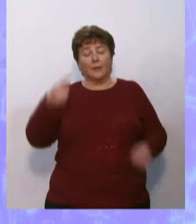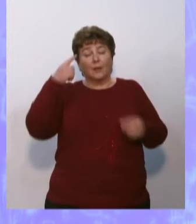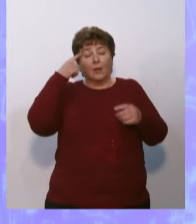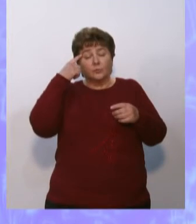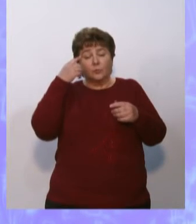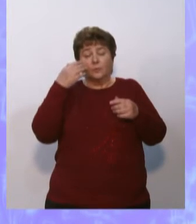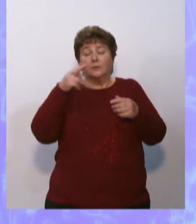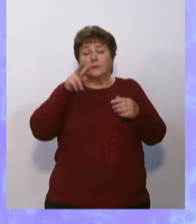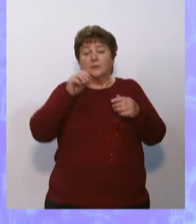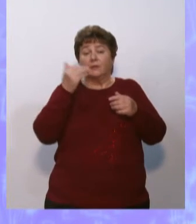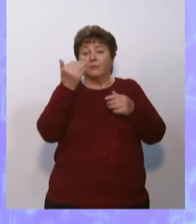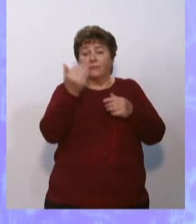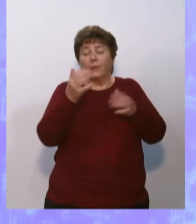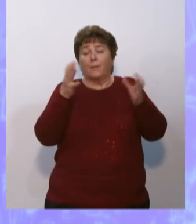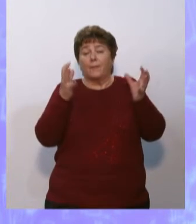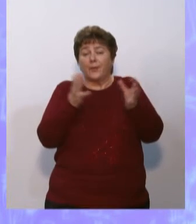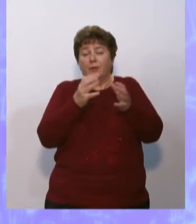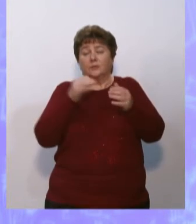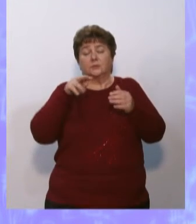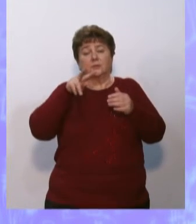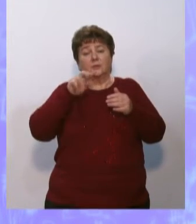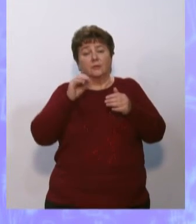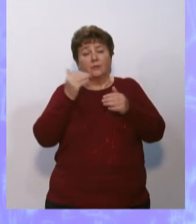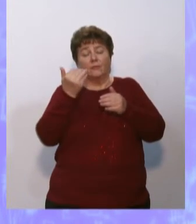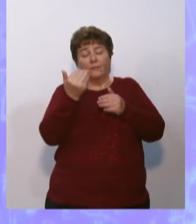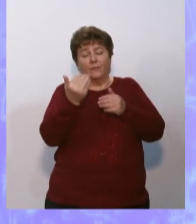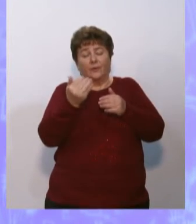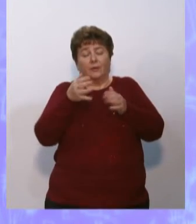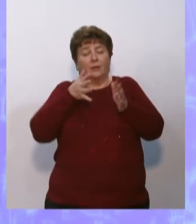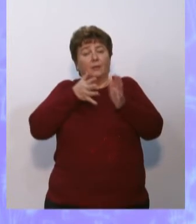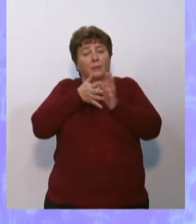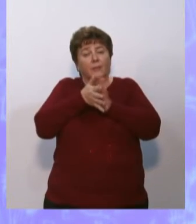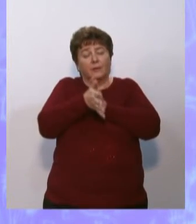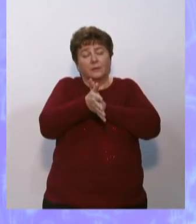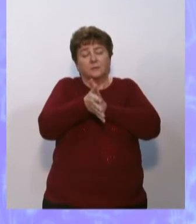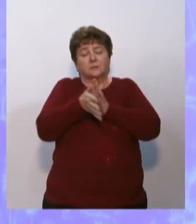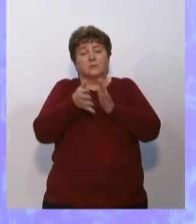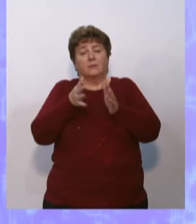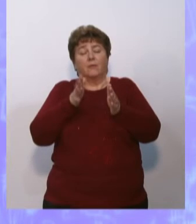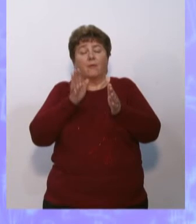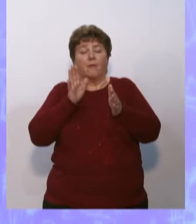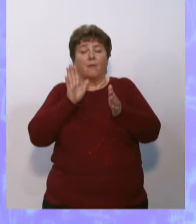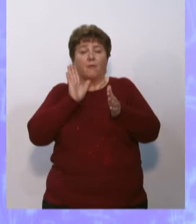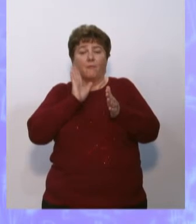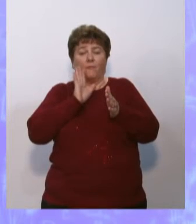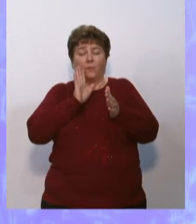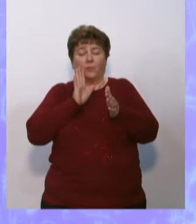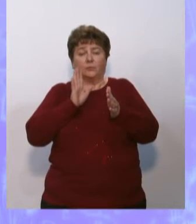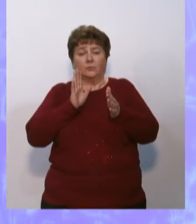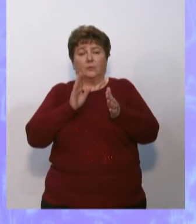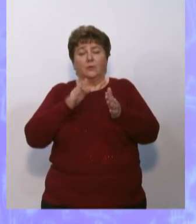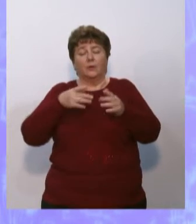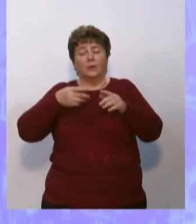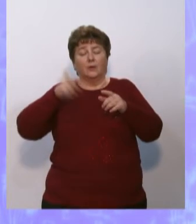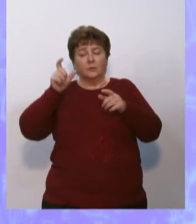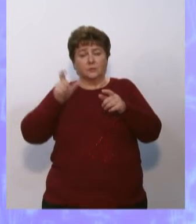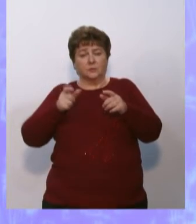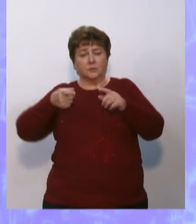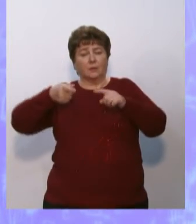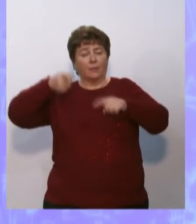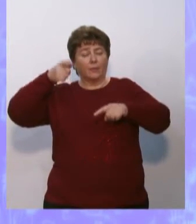Задумывались ли вы, бережно ли вы расходуете воду? Житель Древнего Рима